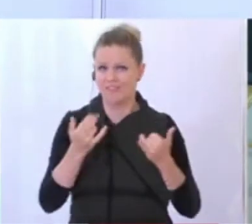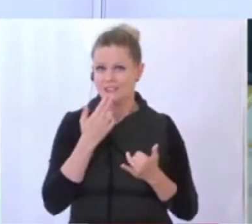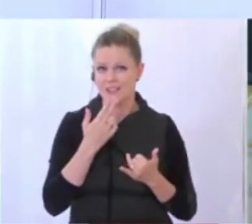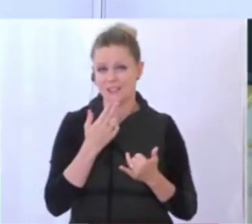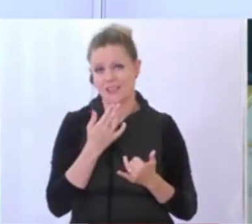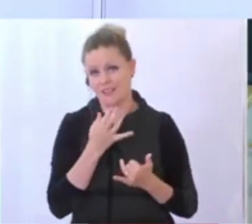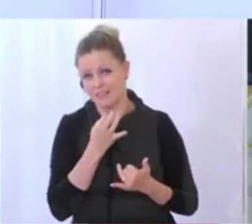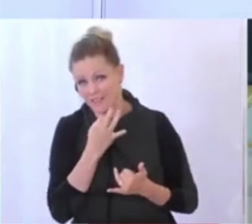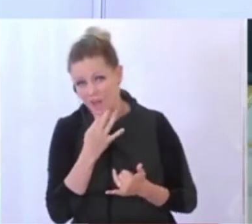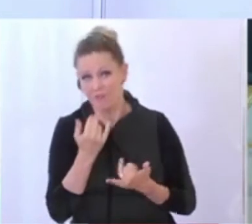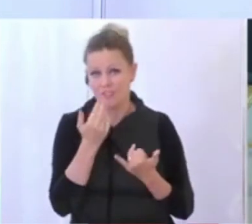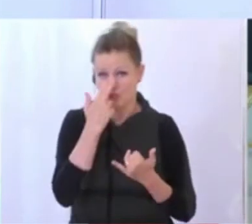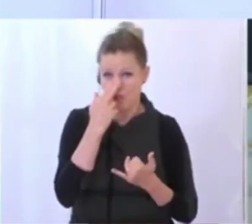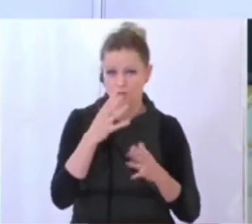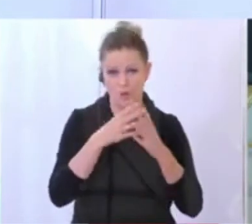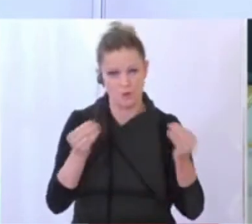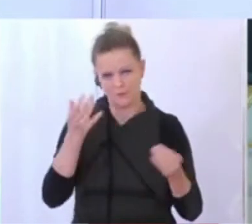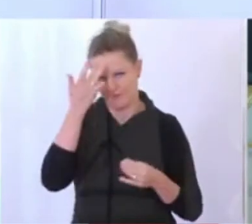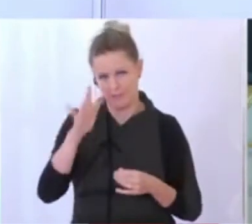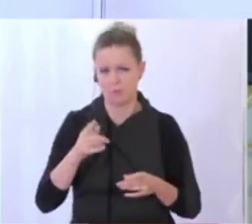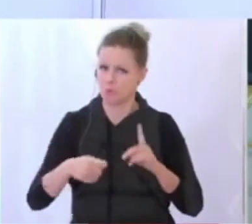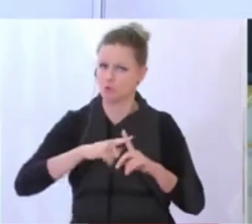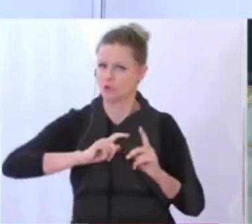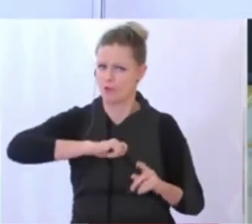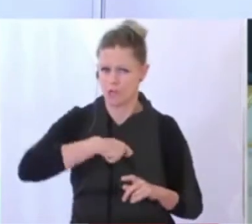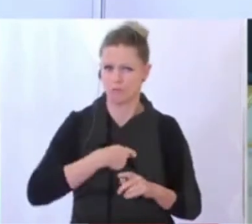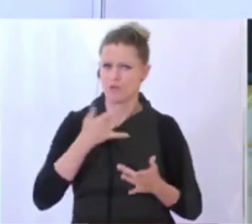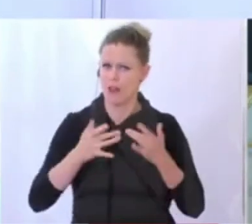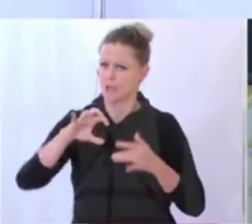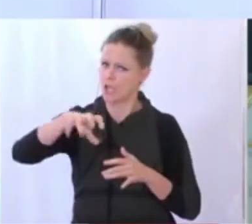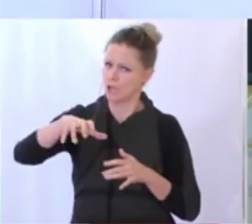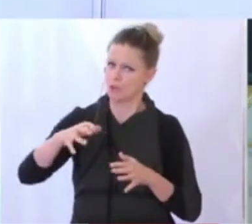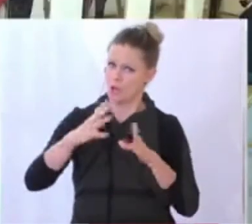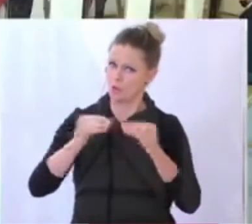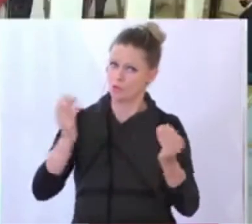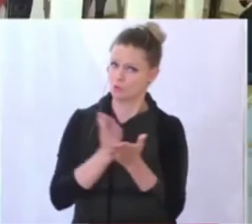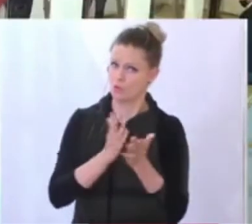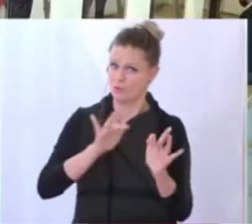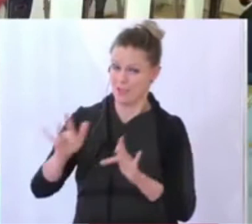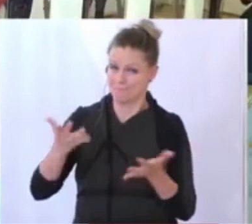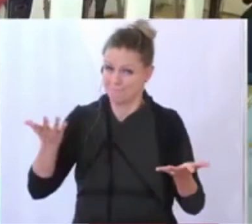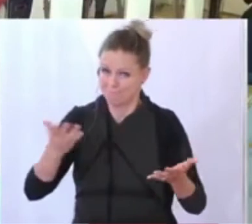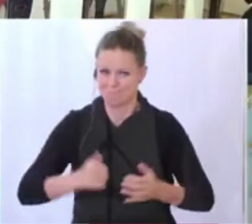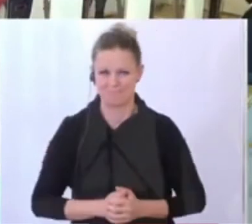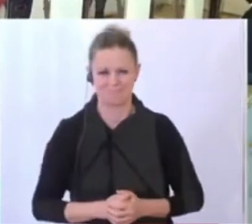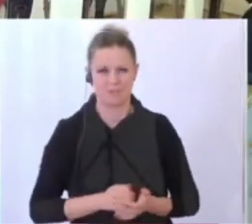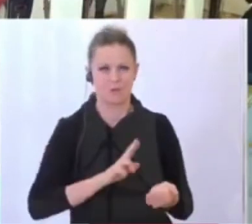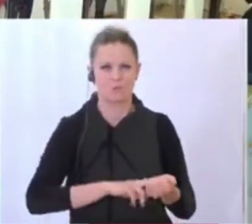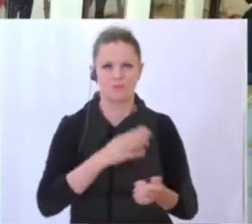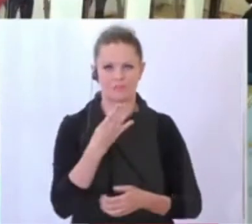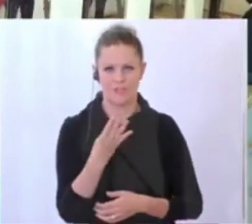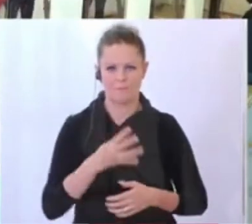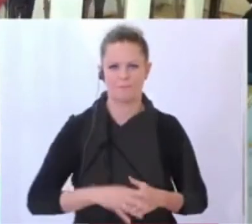gelöst werden kann, weiß ich noch nicht, aber ich bin auch da zuversichtlich und möglicherweise haben wir schon eine regionale Lösung dann. Dankeschön. Puls 4, Herr